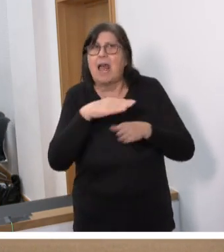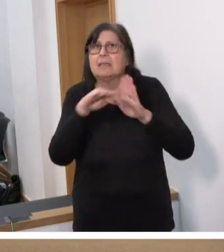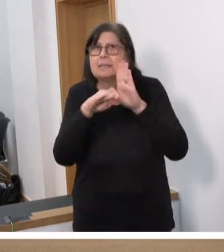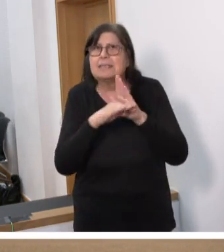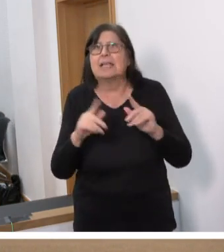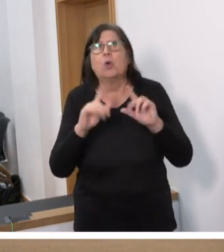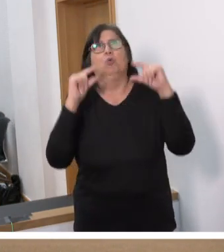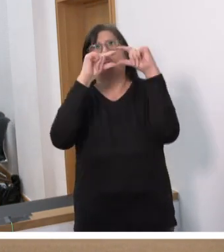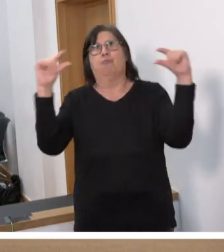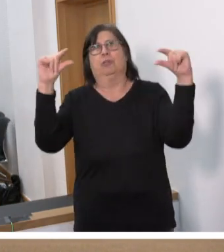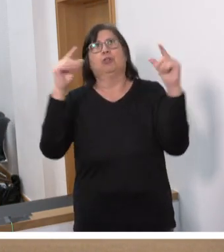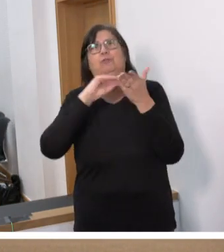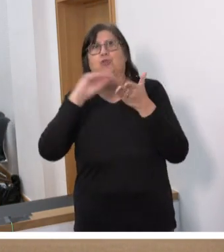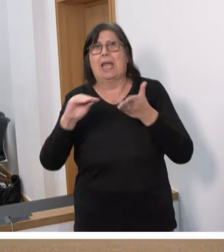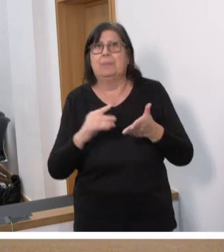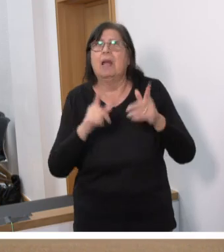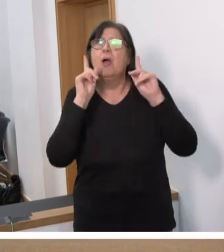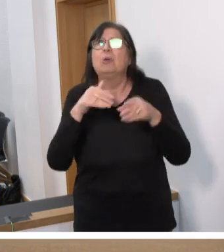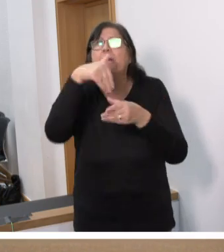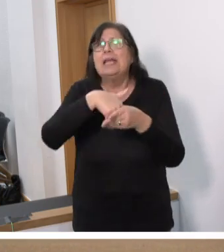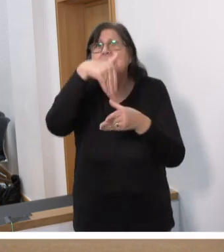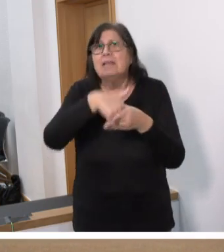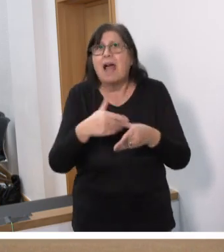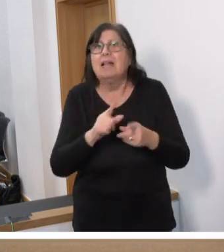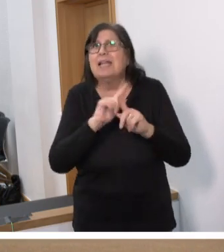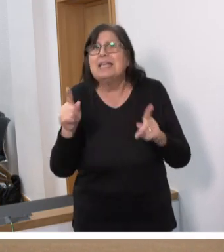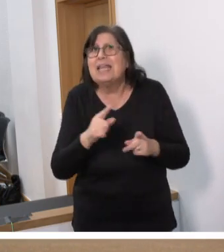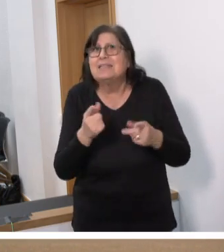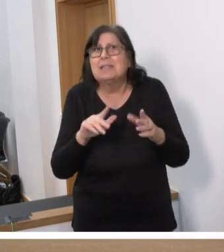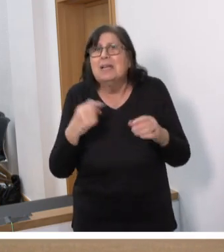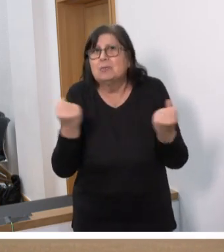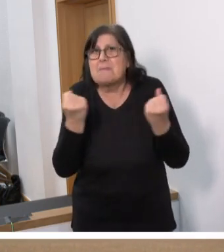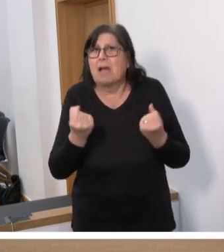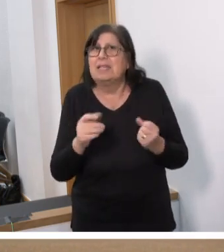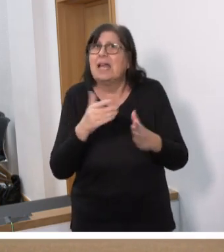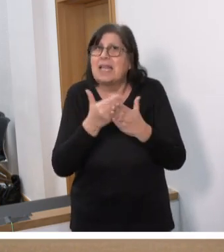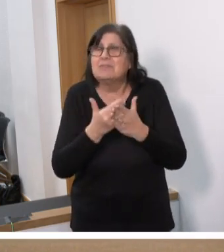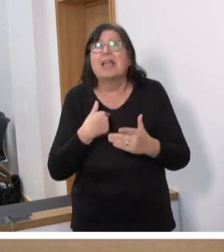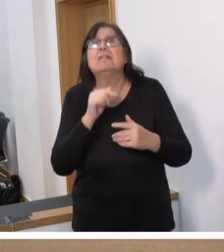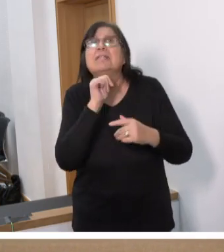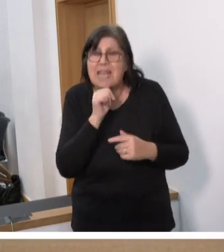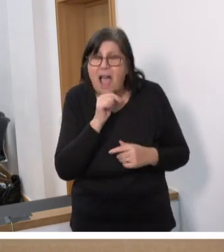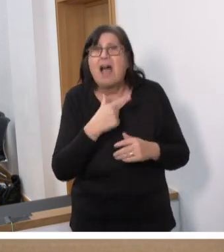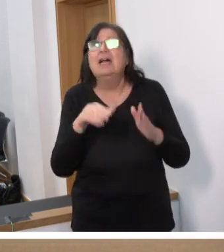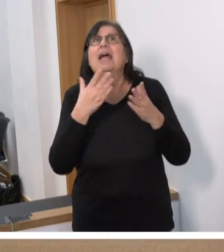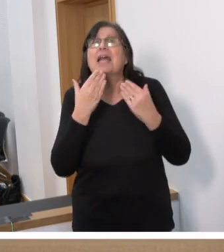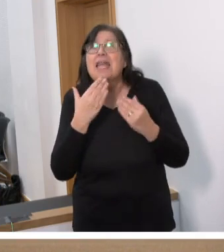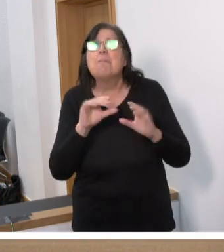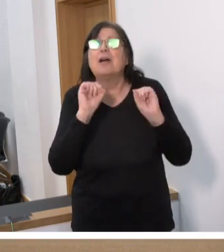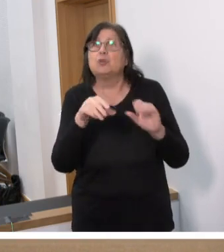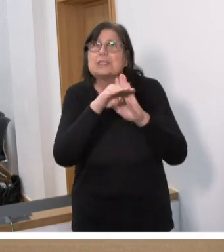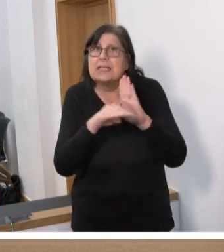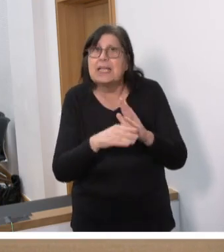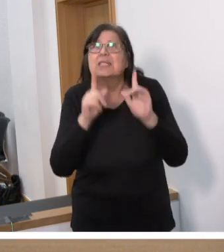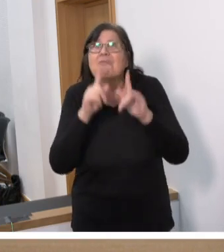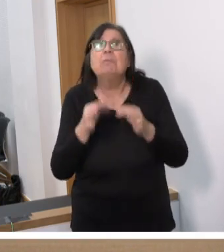Überschriften reinzuschreiben und dann den Inhalt nicht zu bringen. Und deshalb sagen wir ja zu einem Klimaschutzgesetz, aber dann, wenn es eben